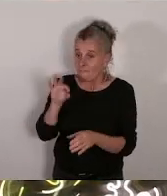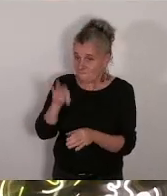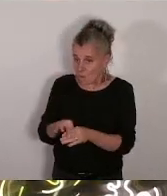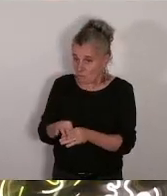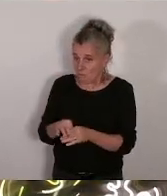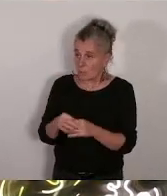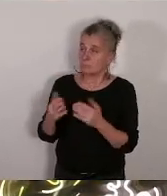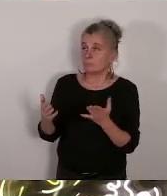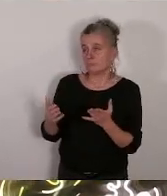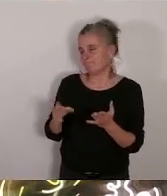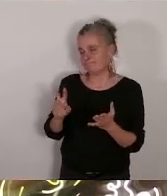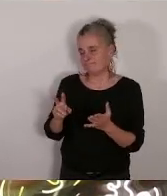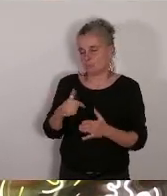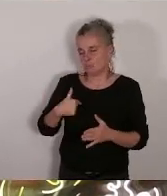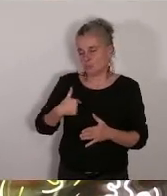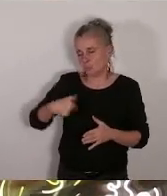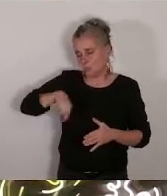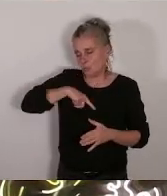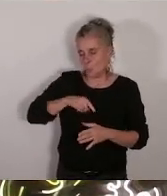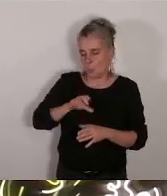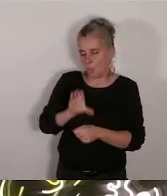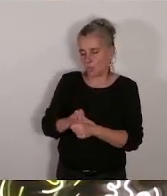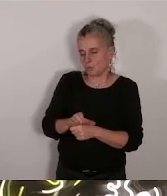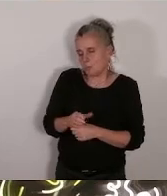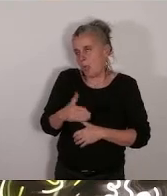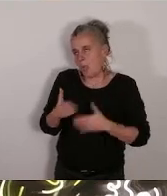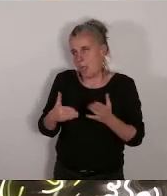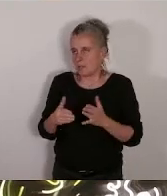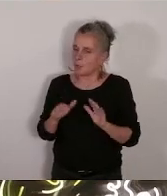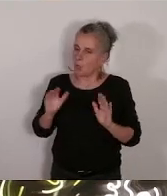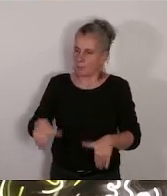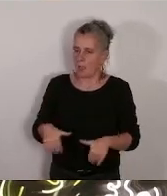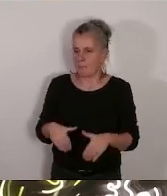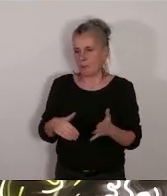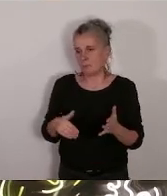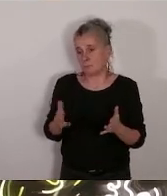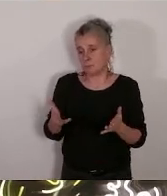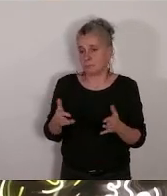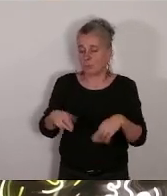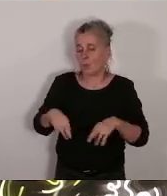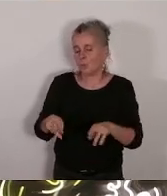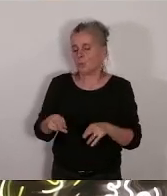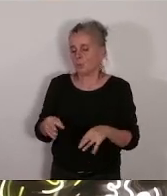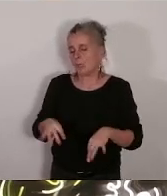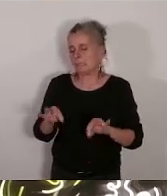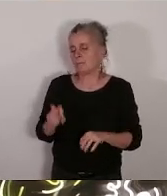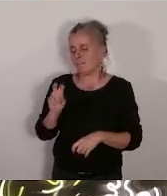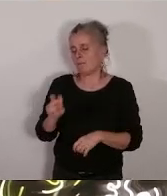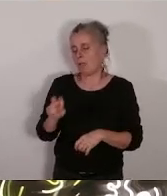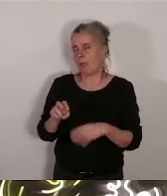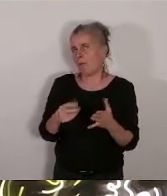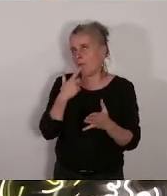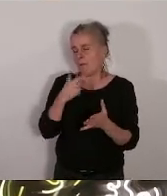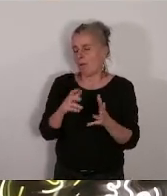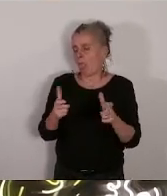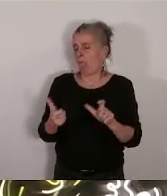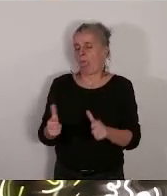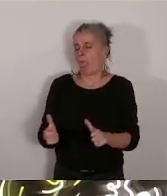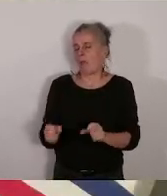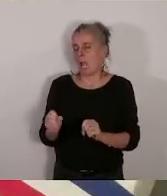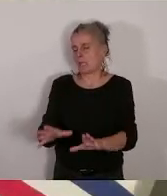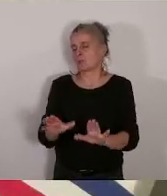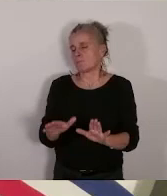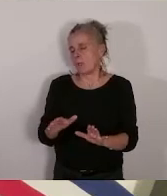ça mérite d'être précisé quand même et aussi la route tapis verte je veux dire c'est important on ne pas laisser se dégrader le centre-ville voilà merci